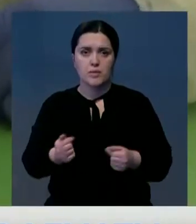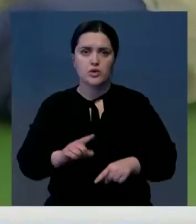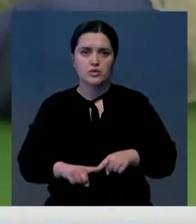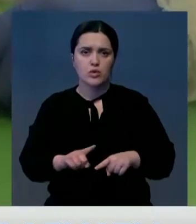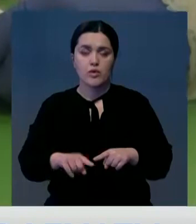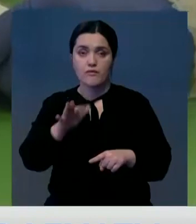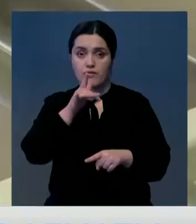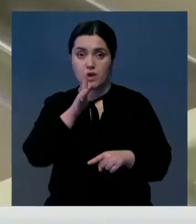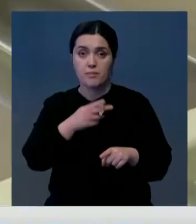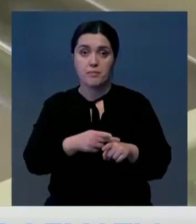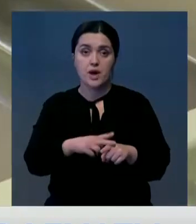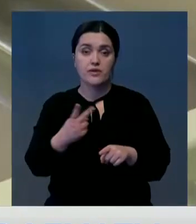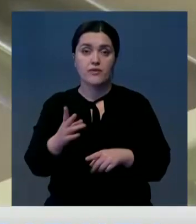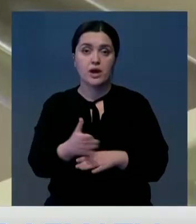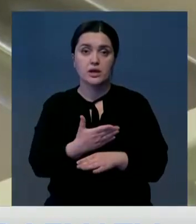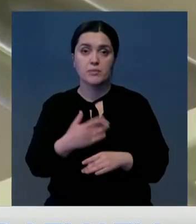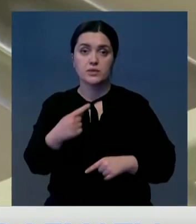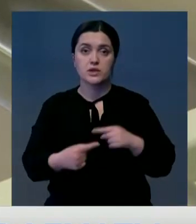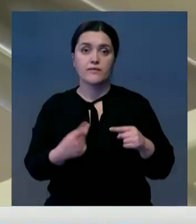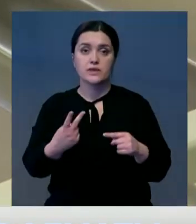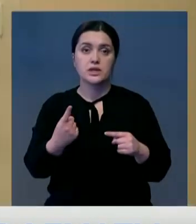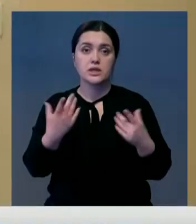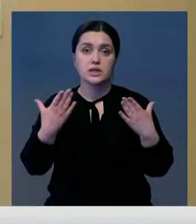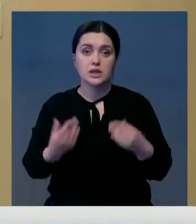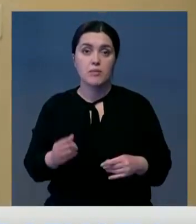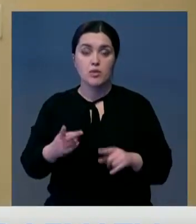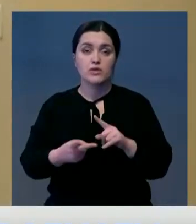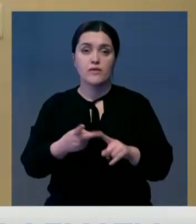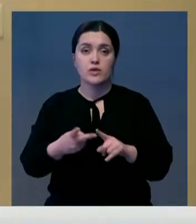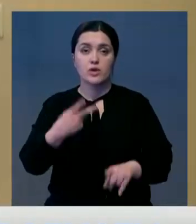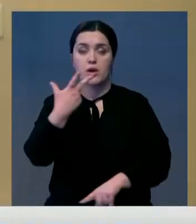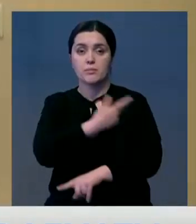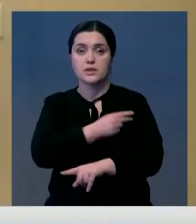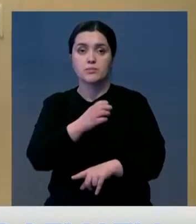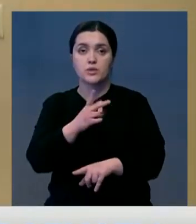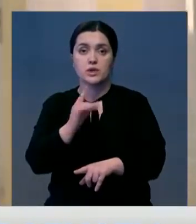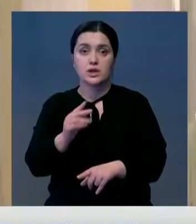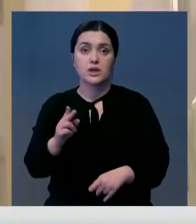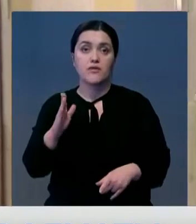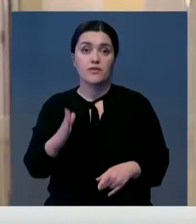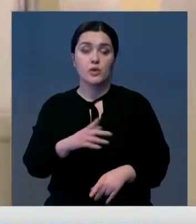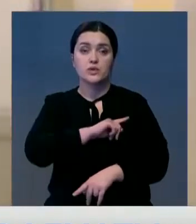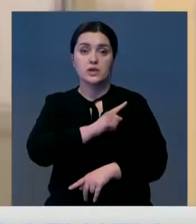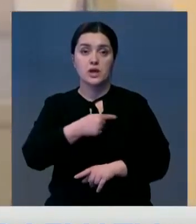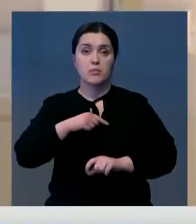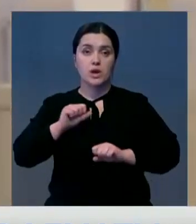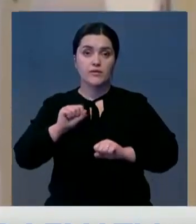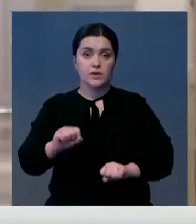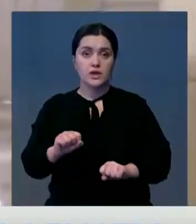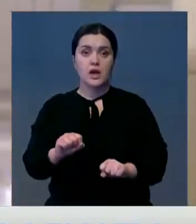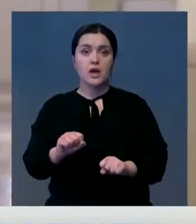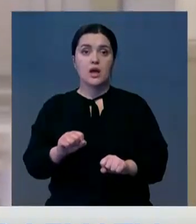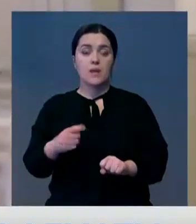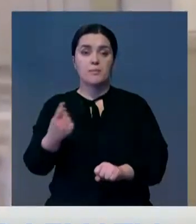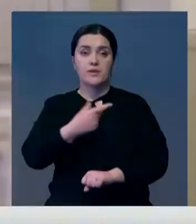время. Напомню, процедура проводится в два этапа. Через 21 день медикам ведут второй компонент «Спутник Ви», который усилит иммунный ответ